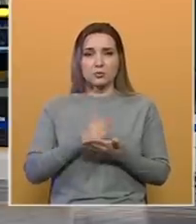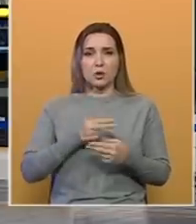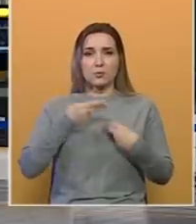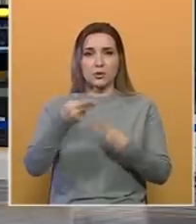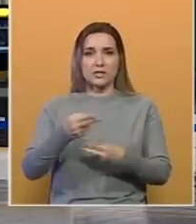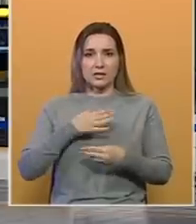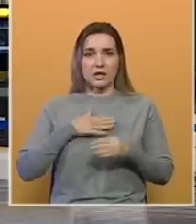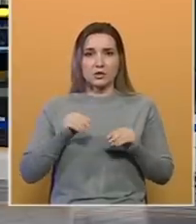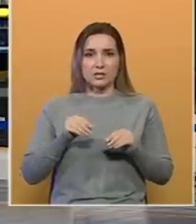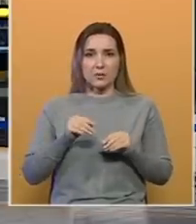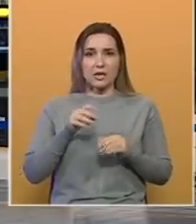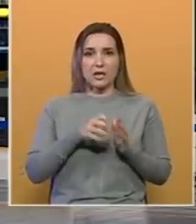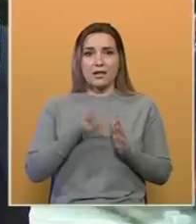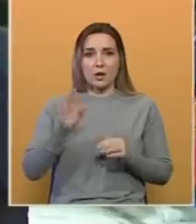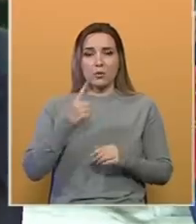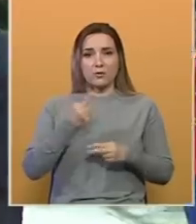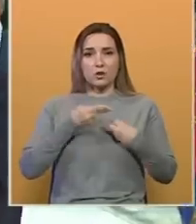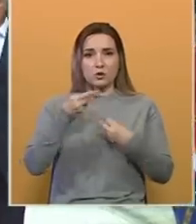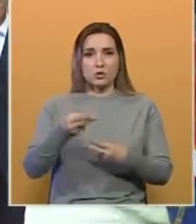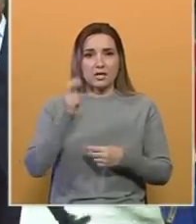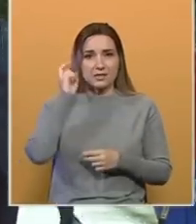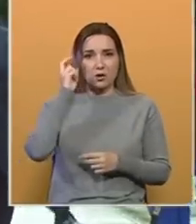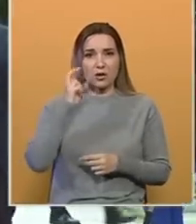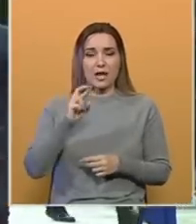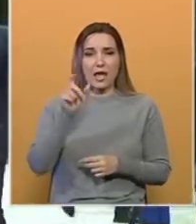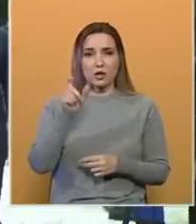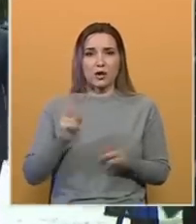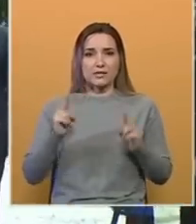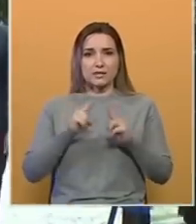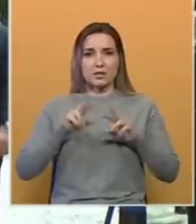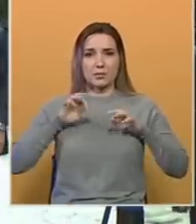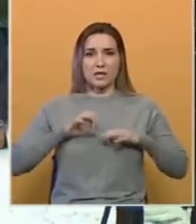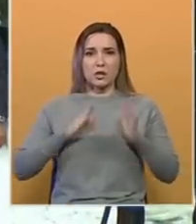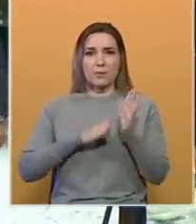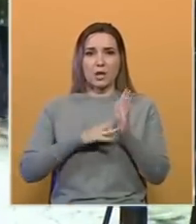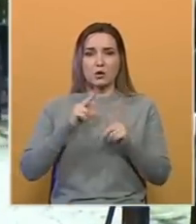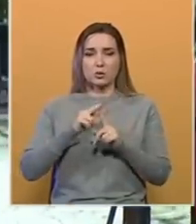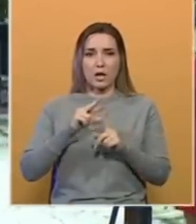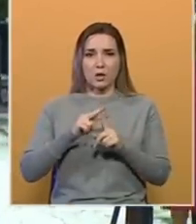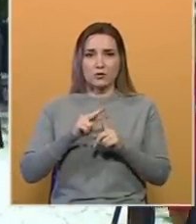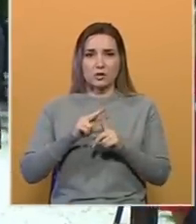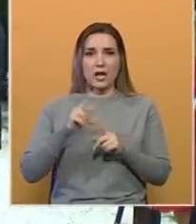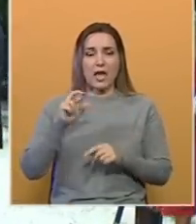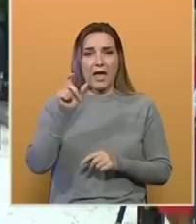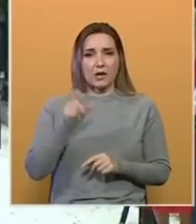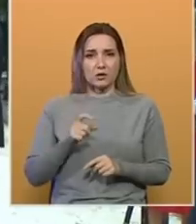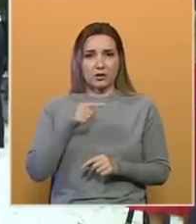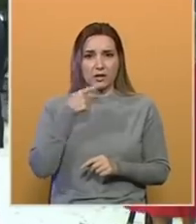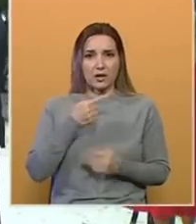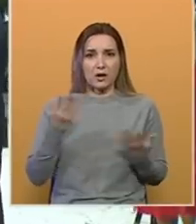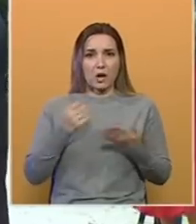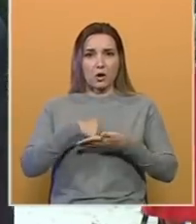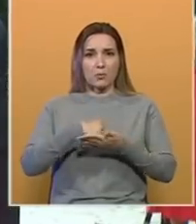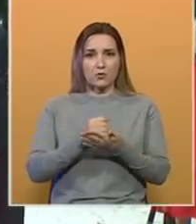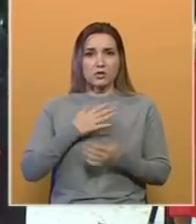posjetu našoj zemlji. Tijekom prvog službenog posjeta Crnoj Gori Erdoğan se sastao sa predsjednikom Milom Đukanovićem. Erdoğan je istaknuo